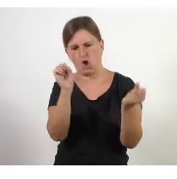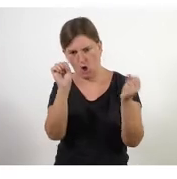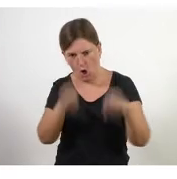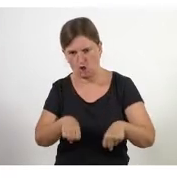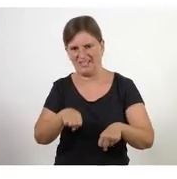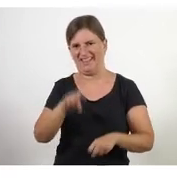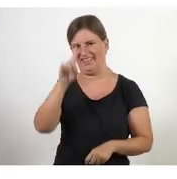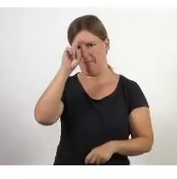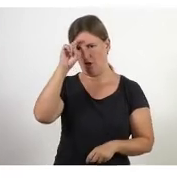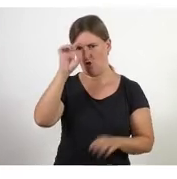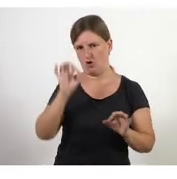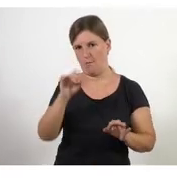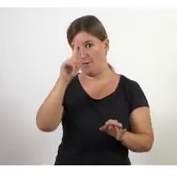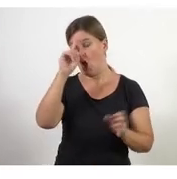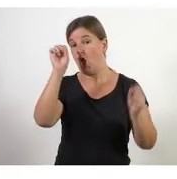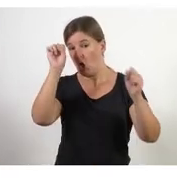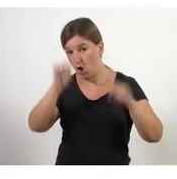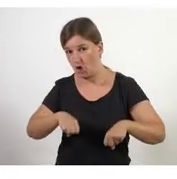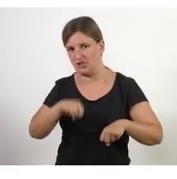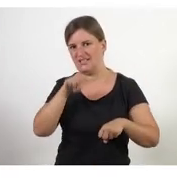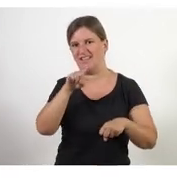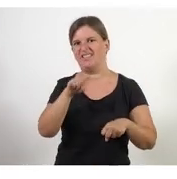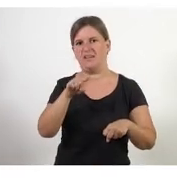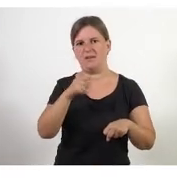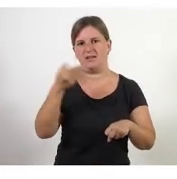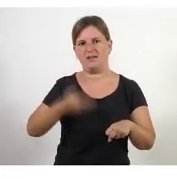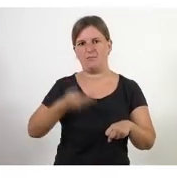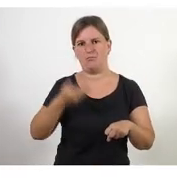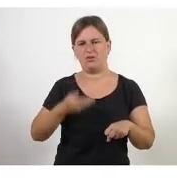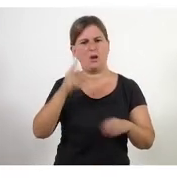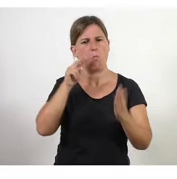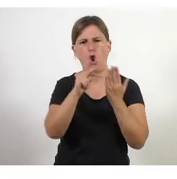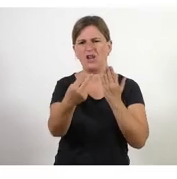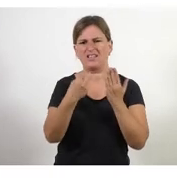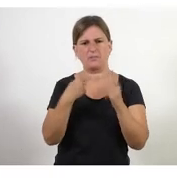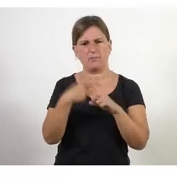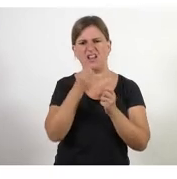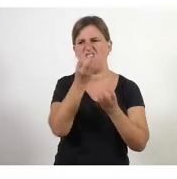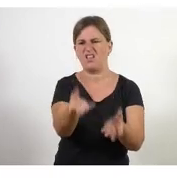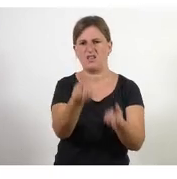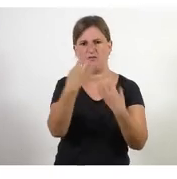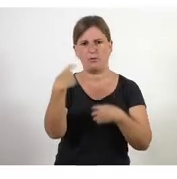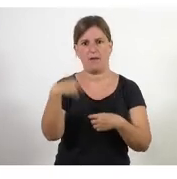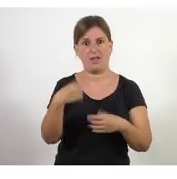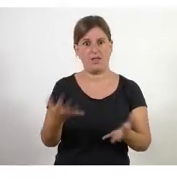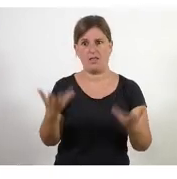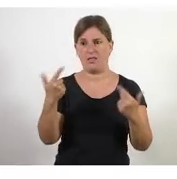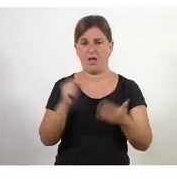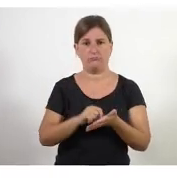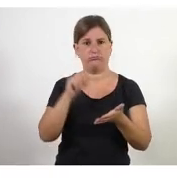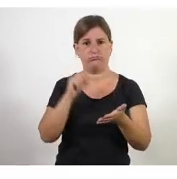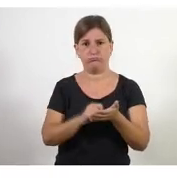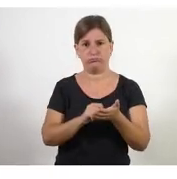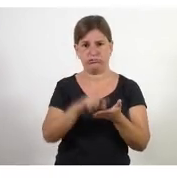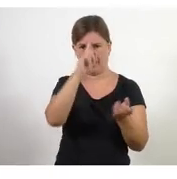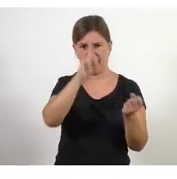sistema molt transparent perquè la informació viatja en dues direccions i és molt efectiu perquè funciona d'una manera